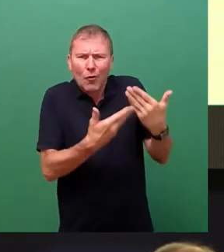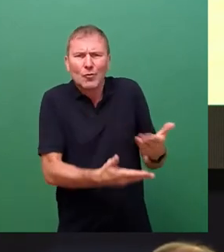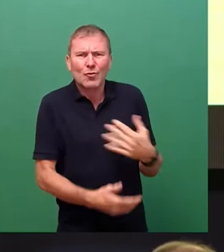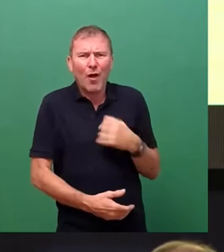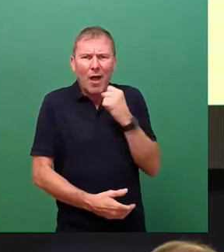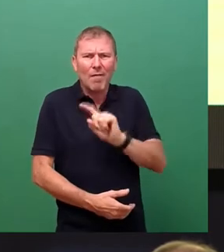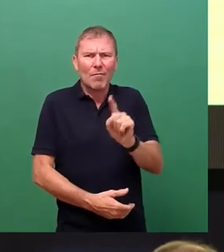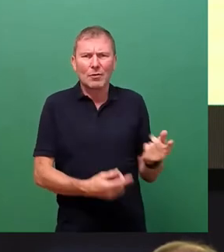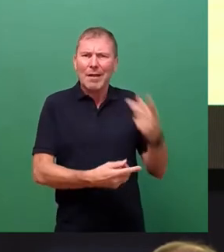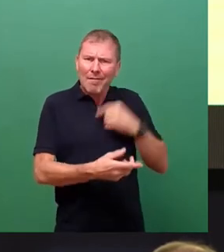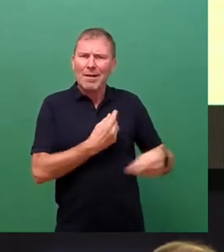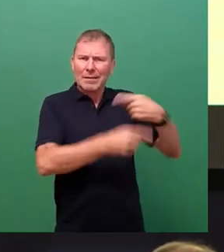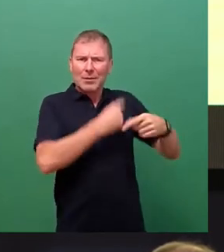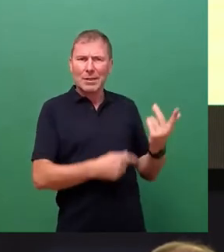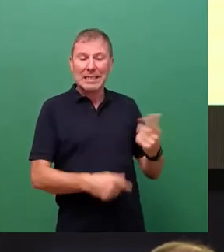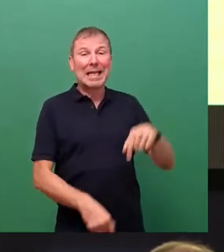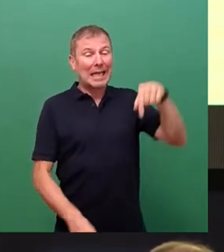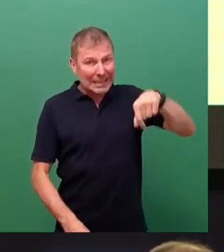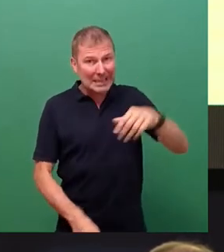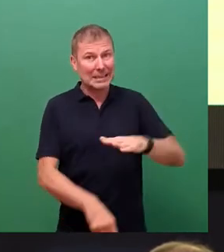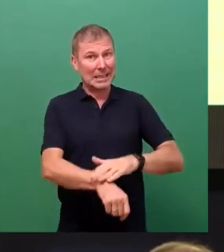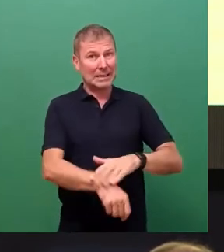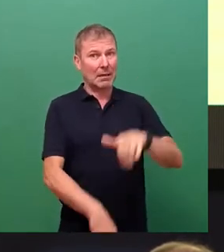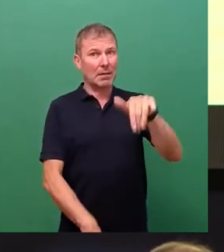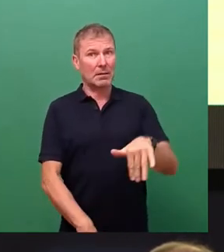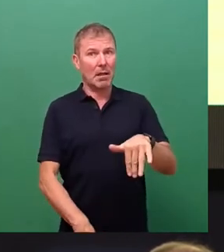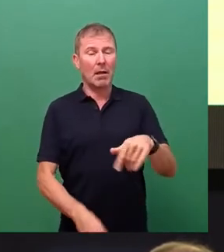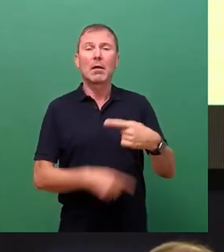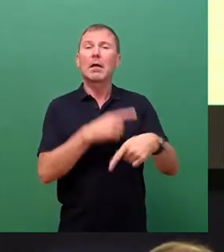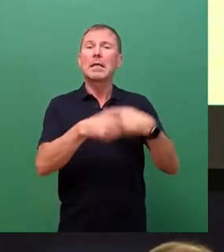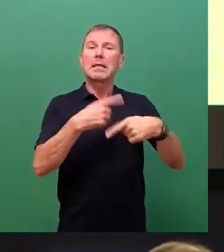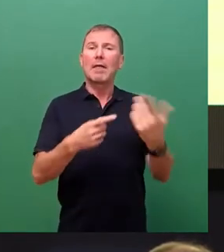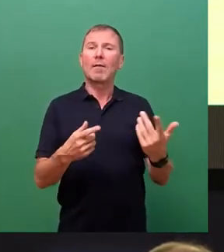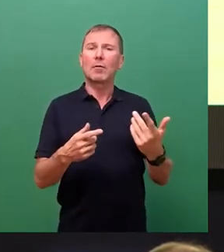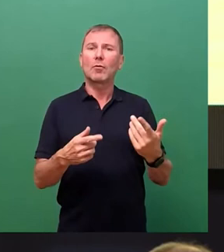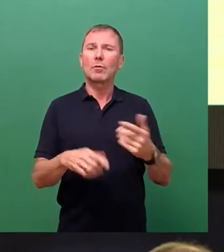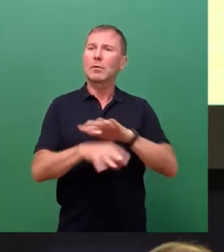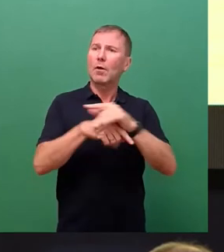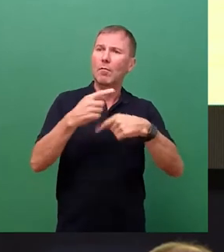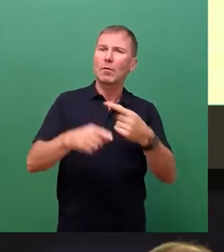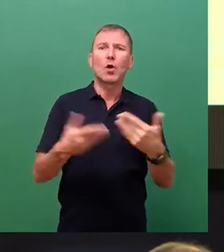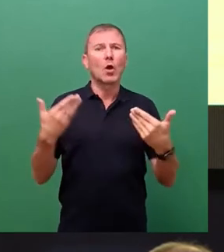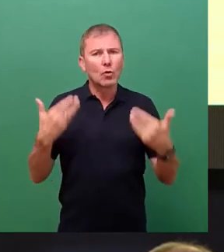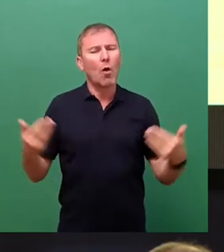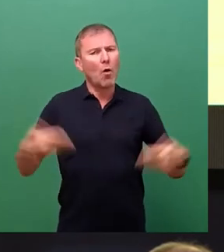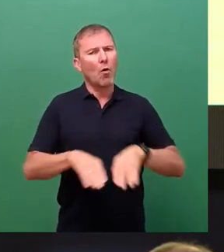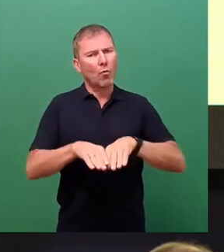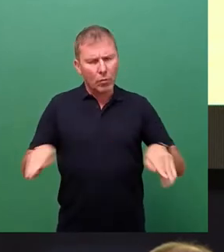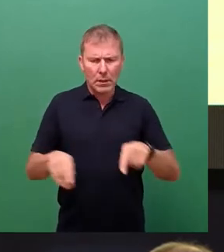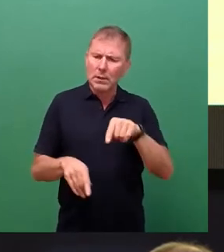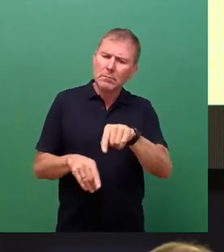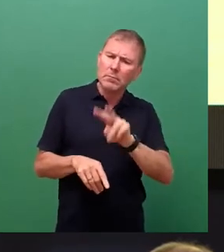deshalb ist es an der Zeit, eben diese Entwicklungen und deren Ursachen einmal grundlegend zu hinterfragen.